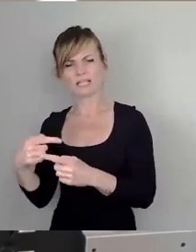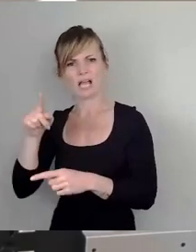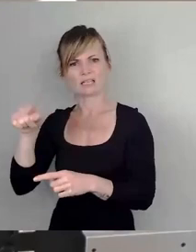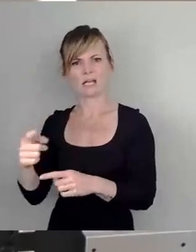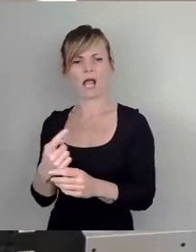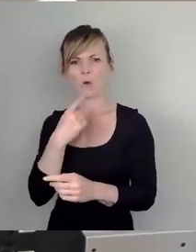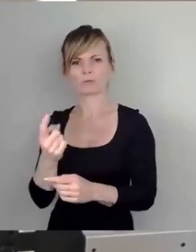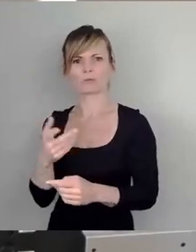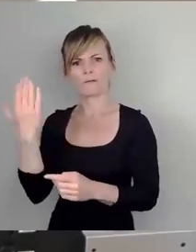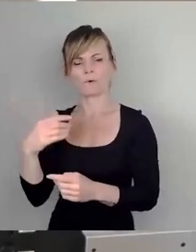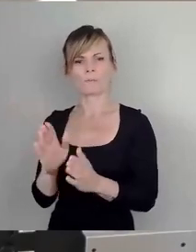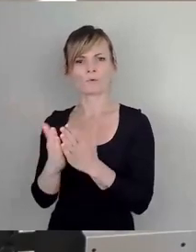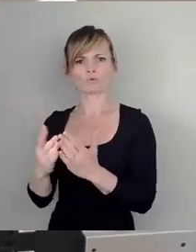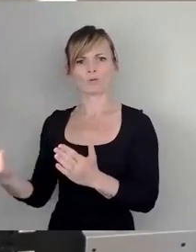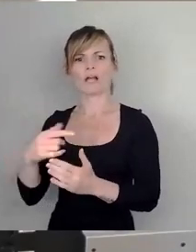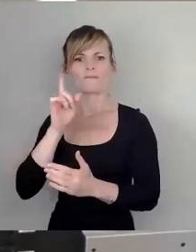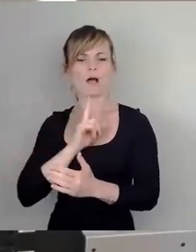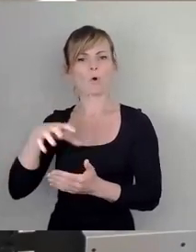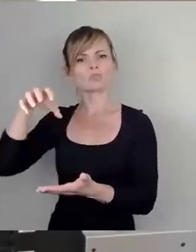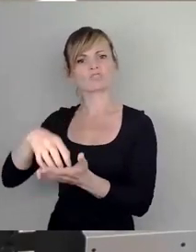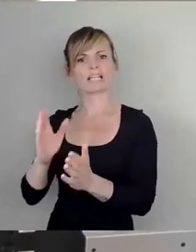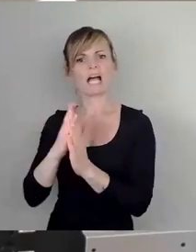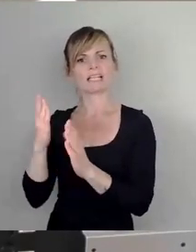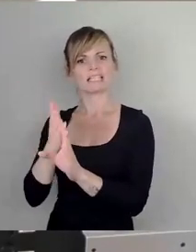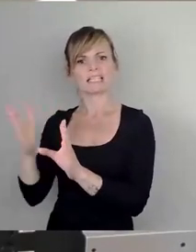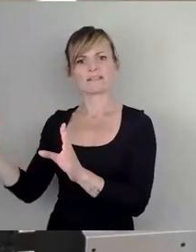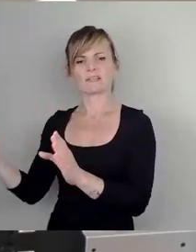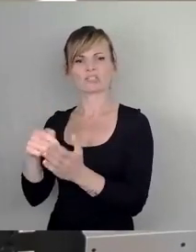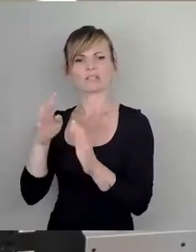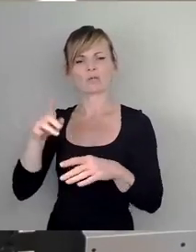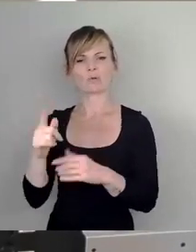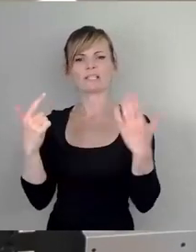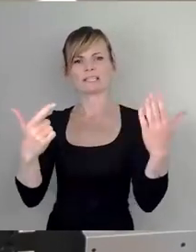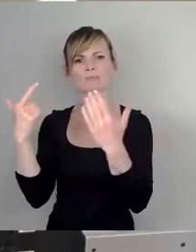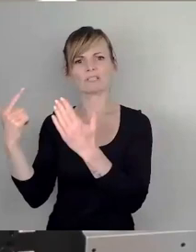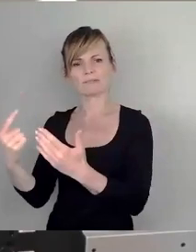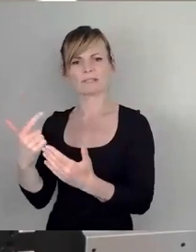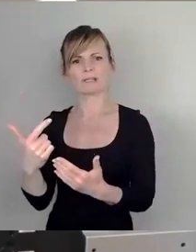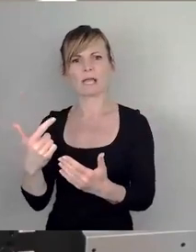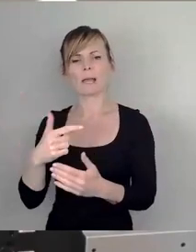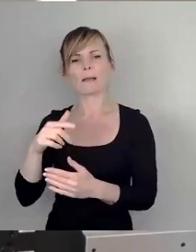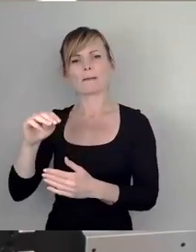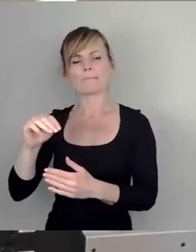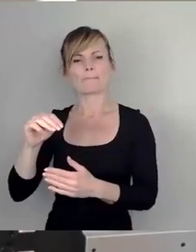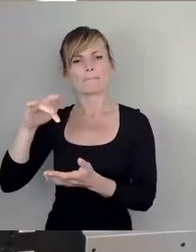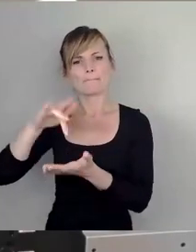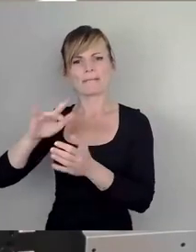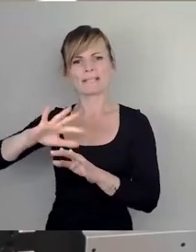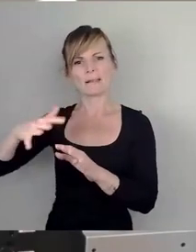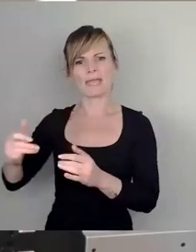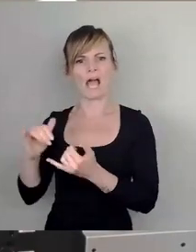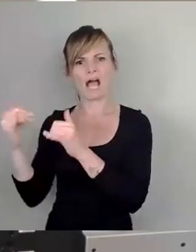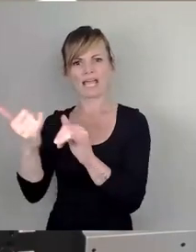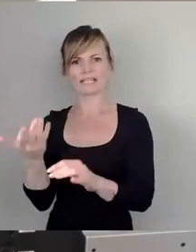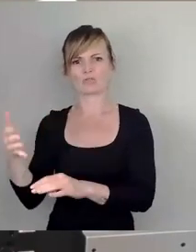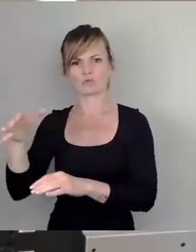einen Auszug aus einer Broschüre des Frauenstadtarchivs. Da steht drin, dass sie 1977 während einer Mittelmeerreise gestorben ist. Ich glaube nicht, dass Dresden am